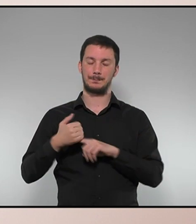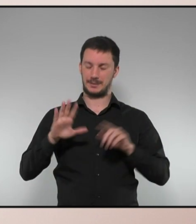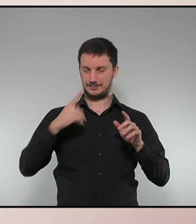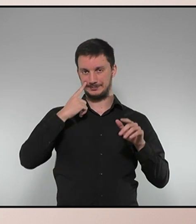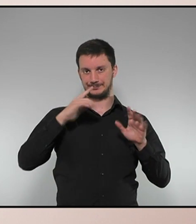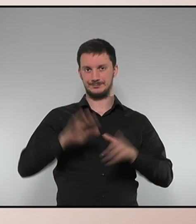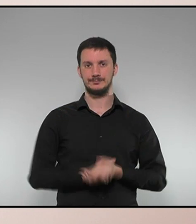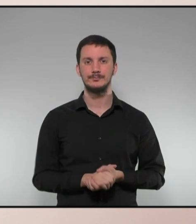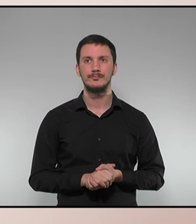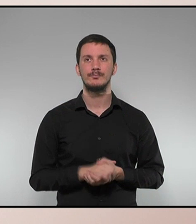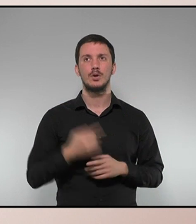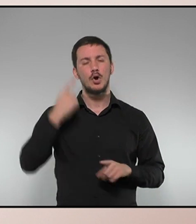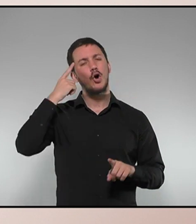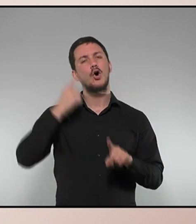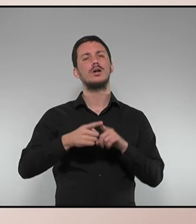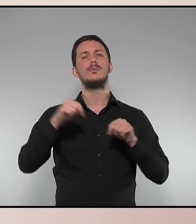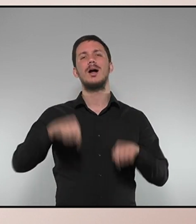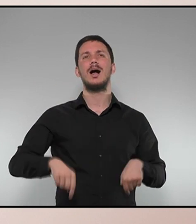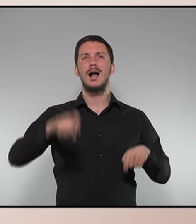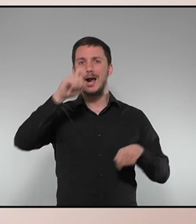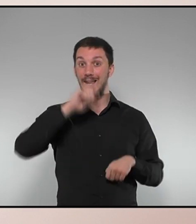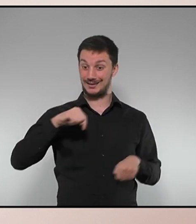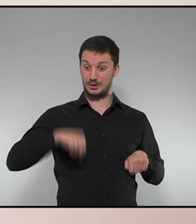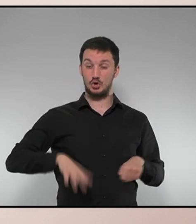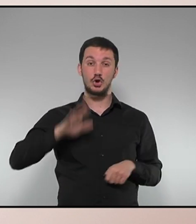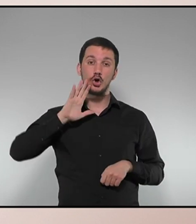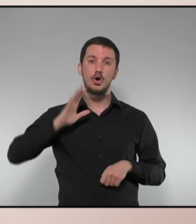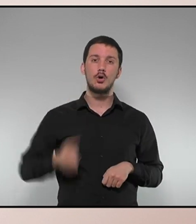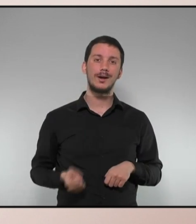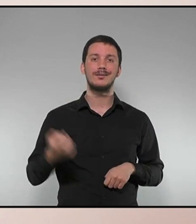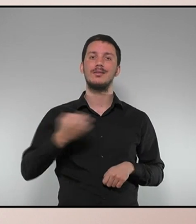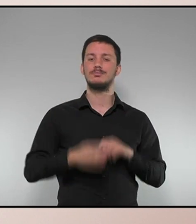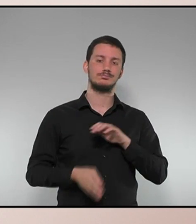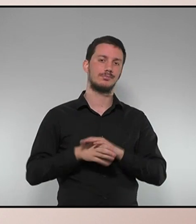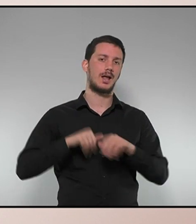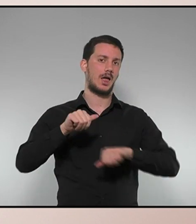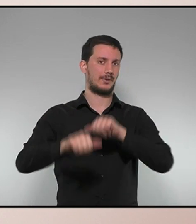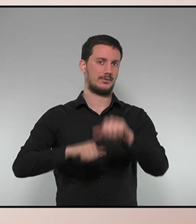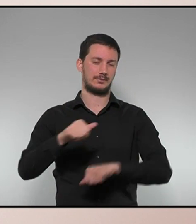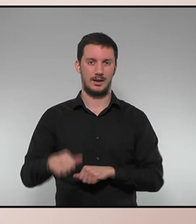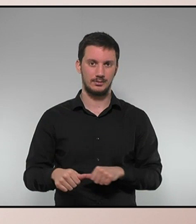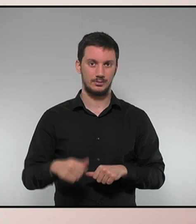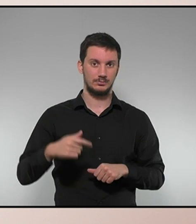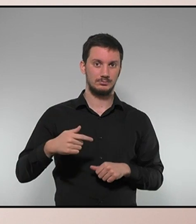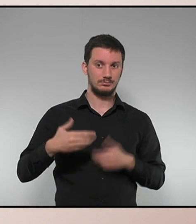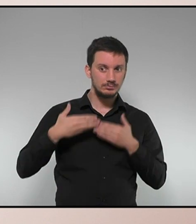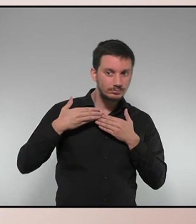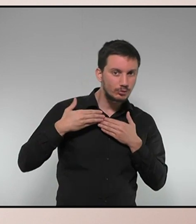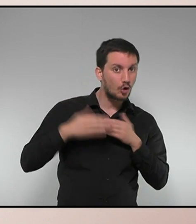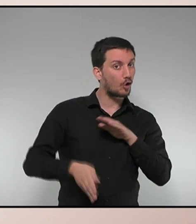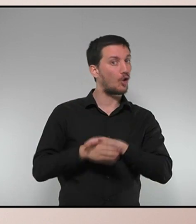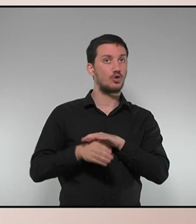cas l'objectiu d'aquest any i d'aquest govern ha de ser avançar. Prosperar. Anar endavant.